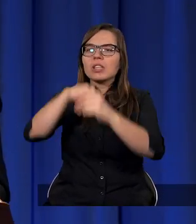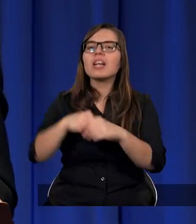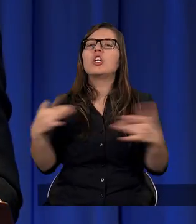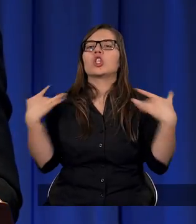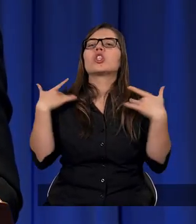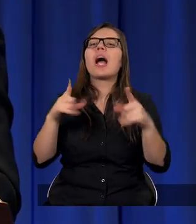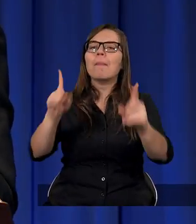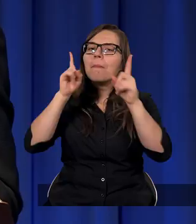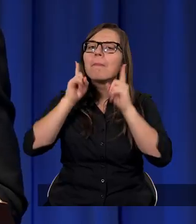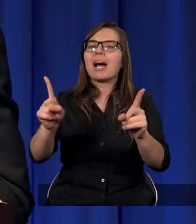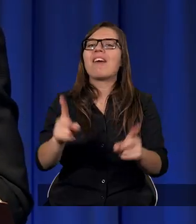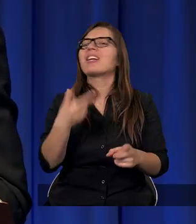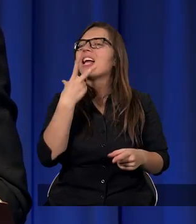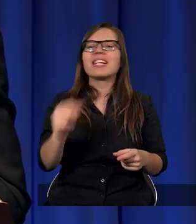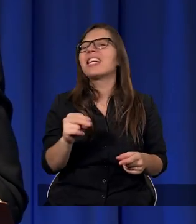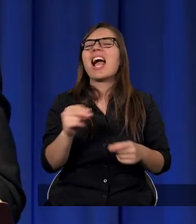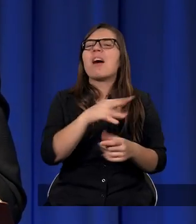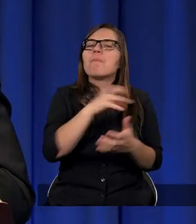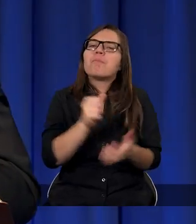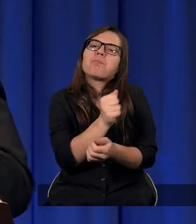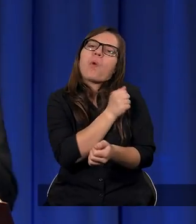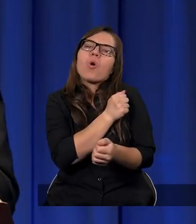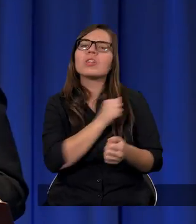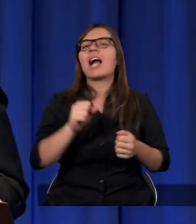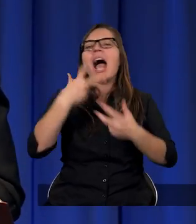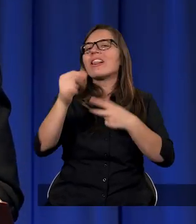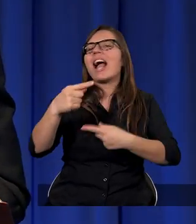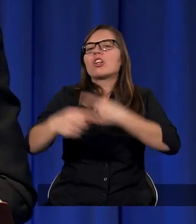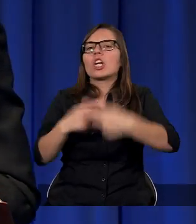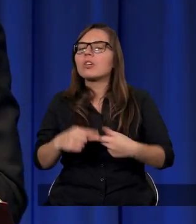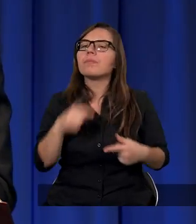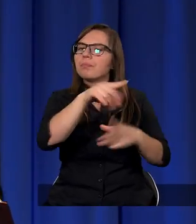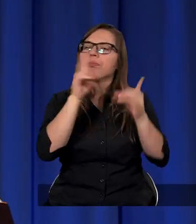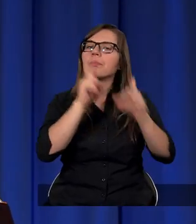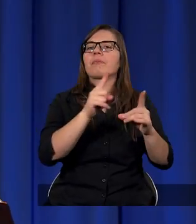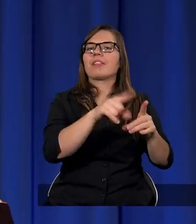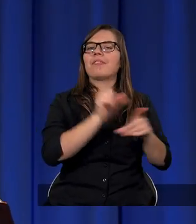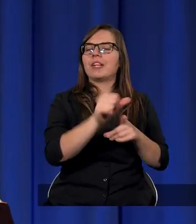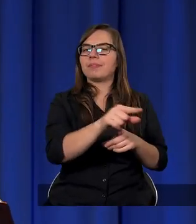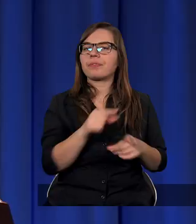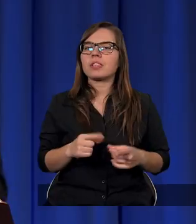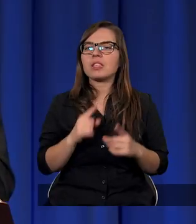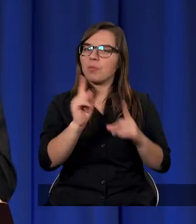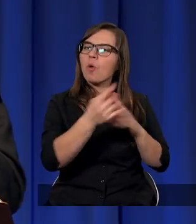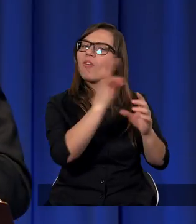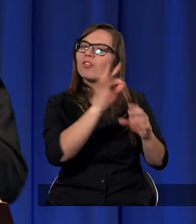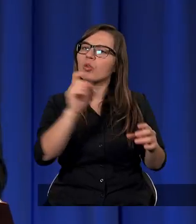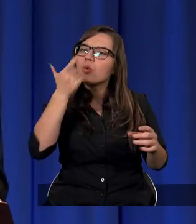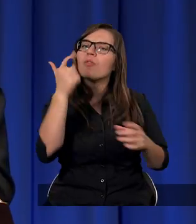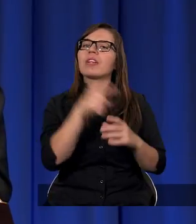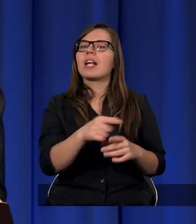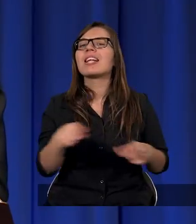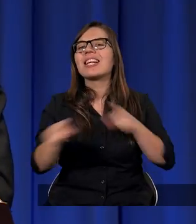prawdziwe, niezapożyczone, ani też niedziedzicone. Tutaj jakby przyjrzeć się tak